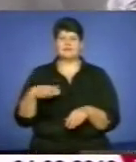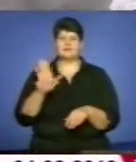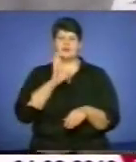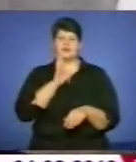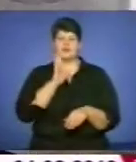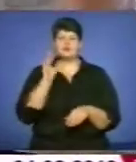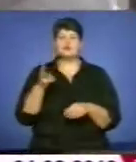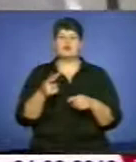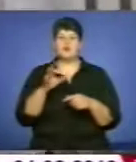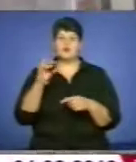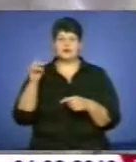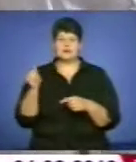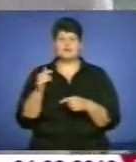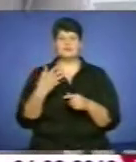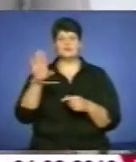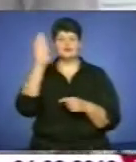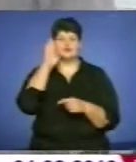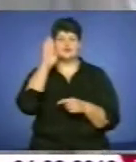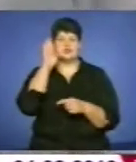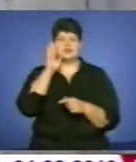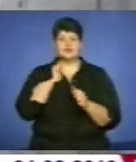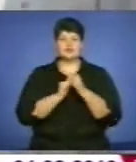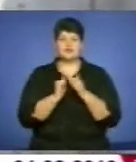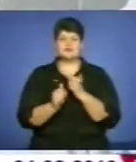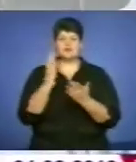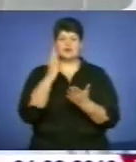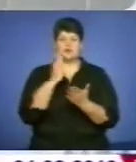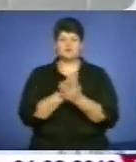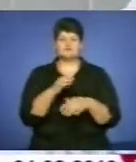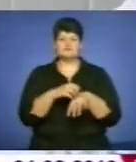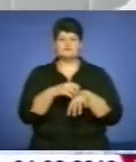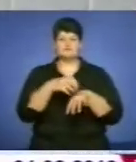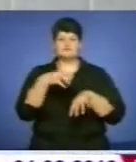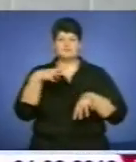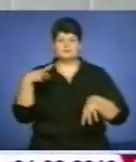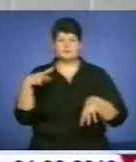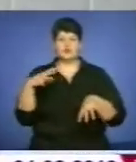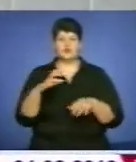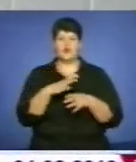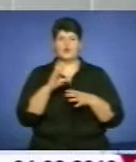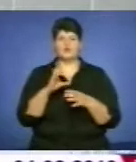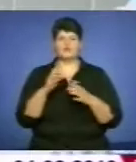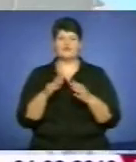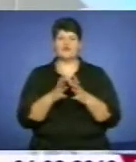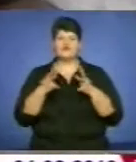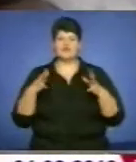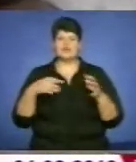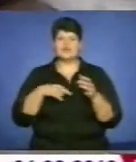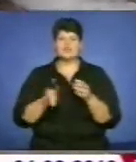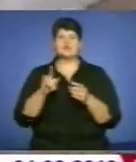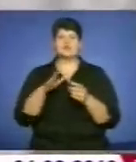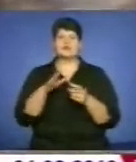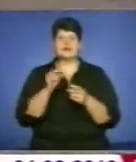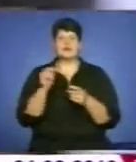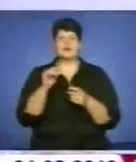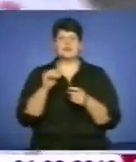Серед чоловічого населення невпинно реєструють зростання злоякісних новоутворів, товстої кишки, сечостатевої системи шкіри